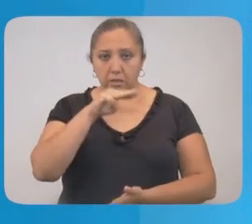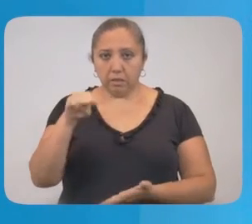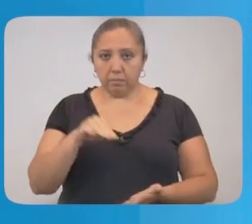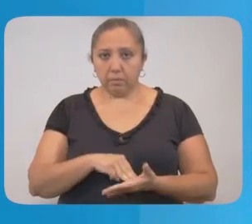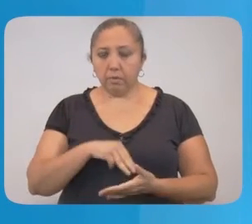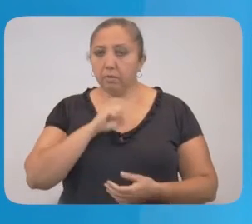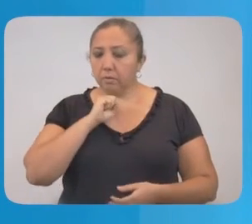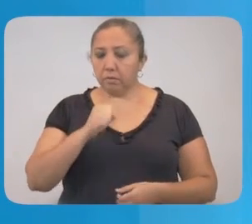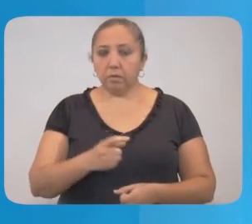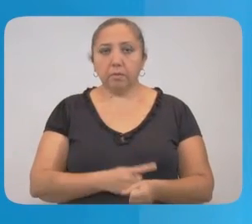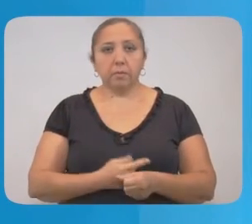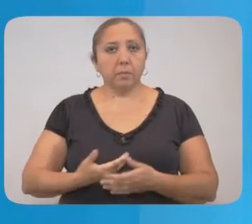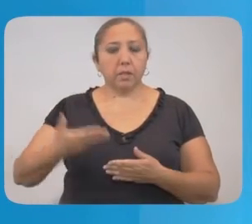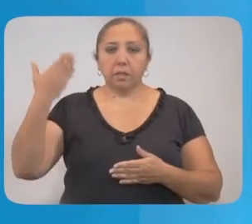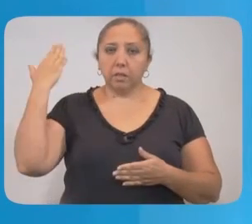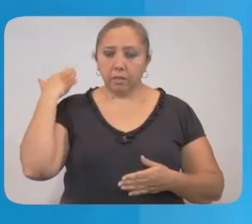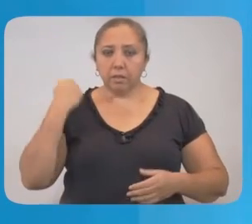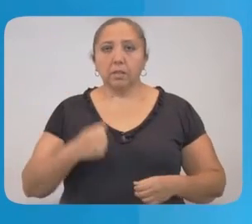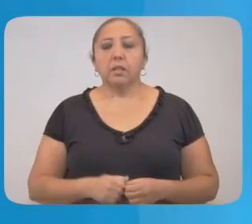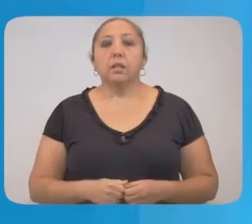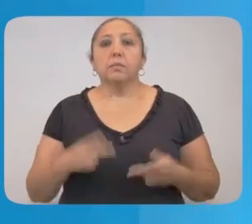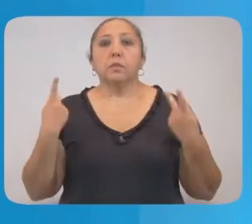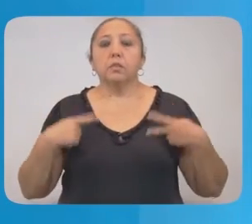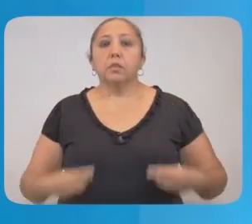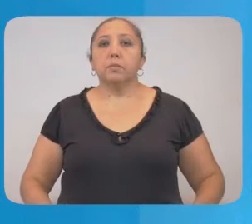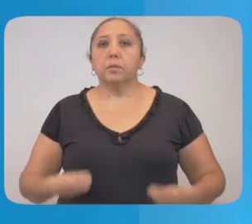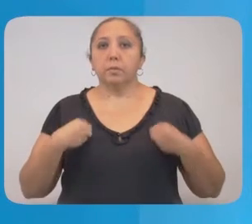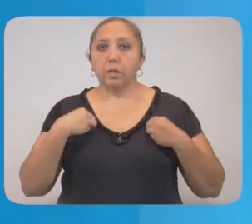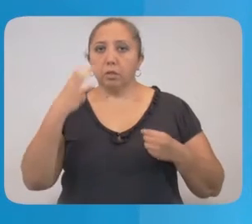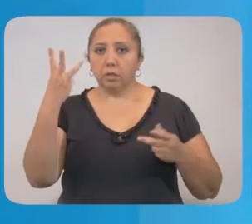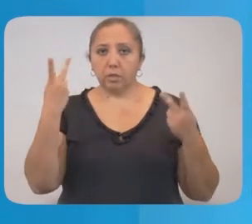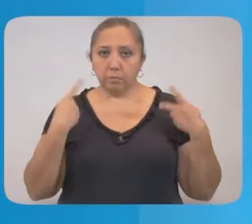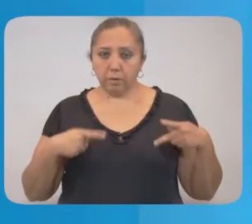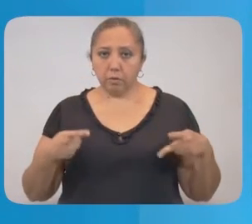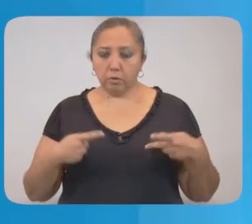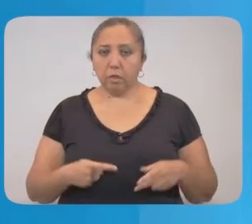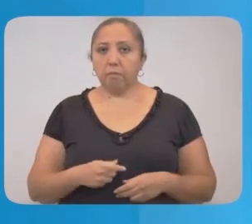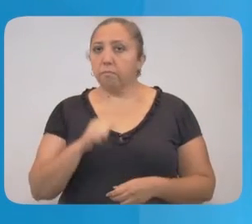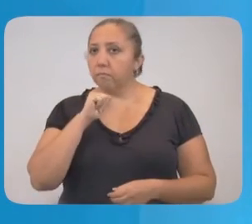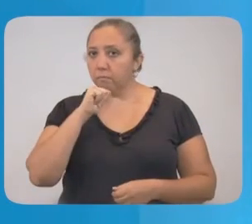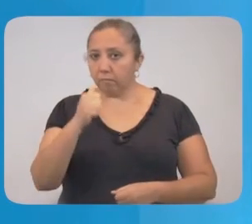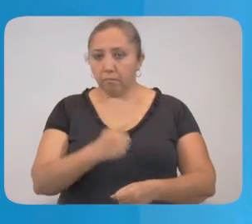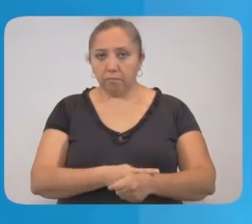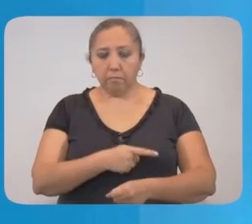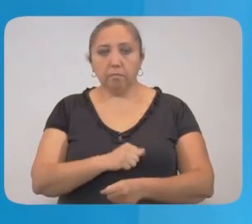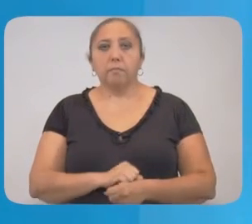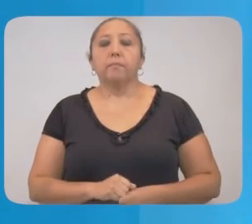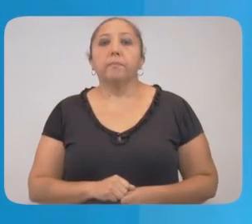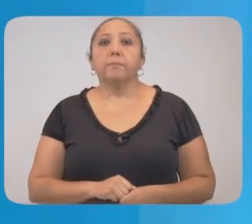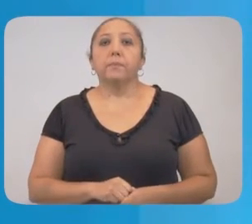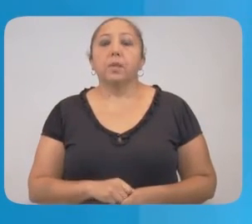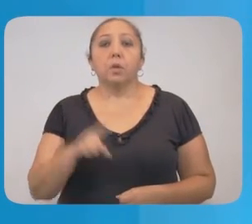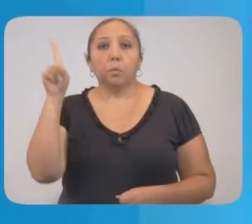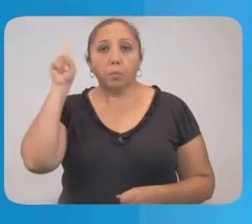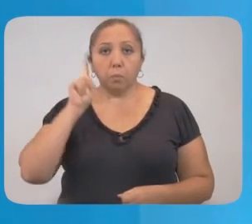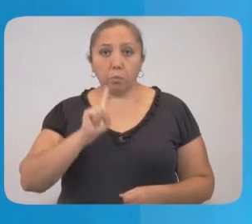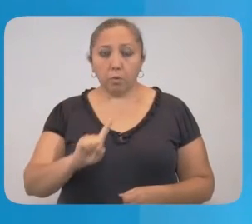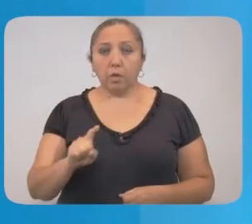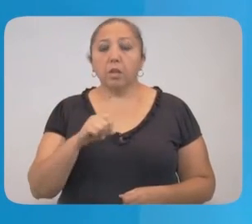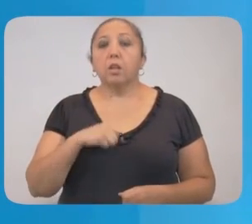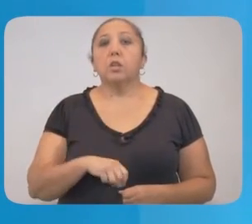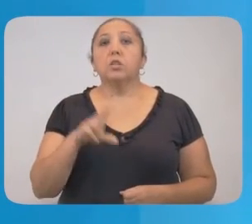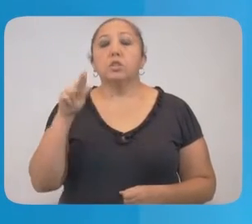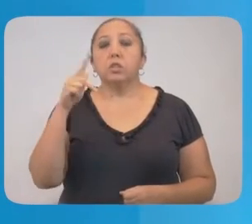bakaxi te luntul mak, taku walkila, mishba chik pa haktio. Juntul kolel 81 hapti, ho uchajal, anchajanti,